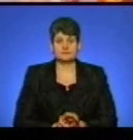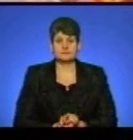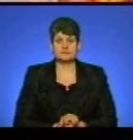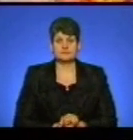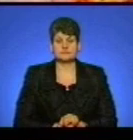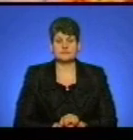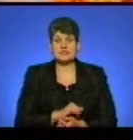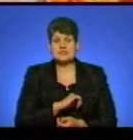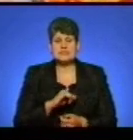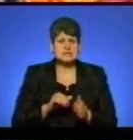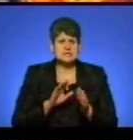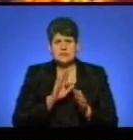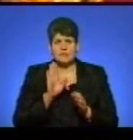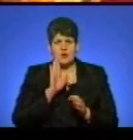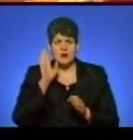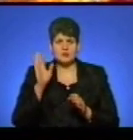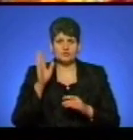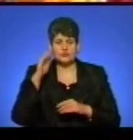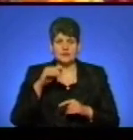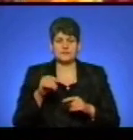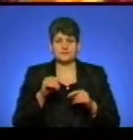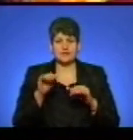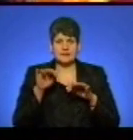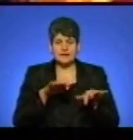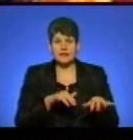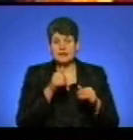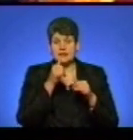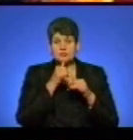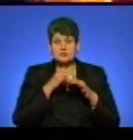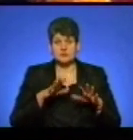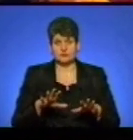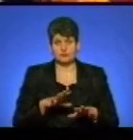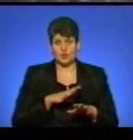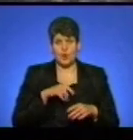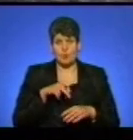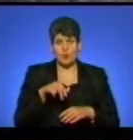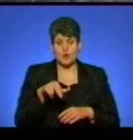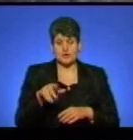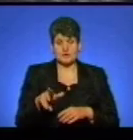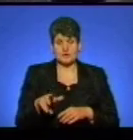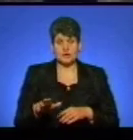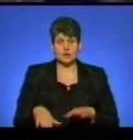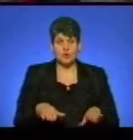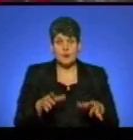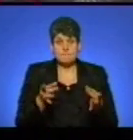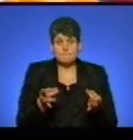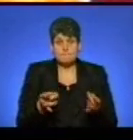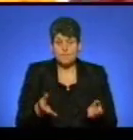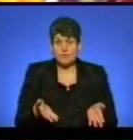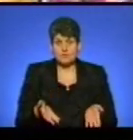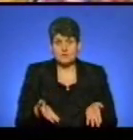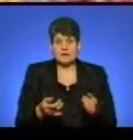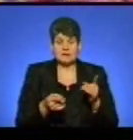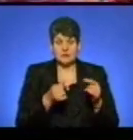З самого ранку вода текла, дуже багато було, взагалі неможливо було прийти. Ноги мокрісні, а там